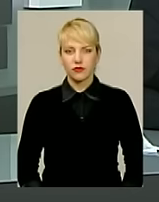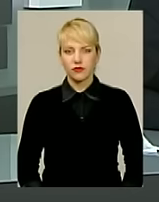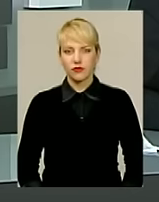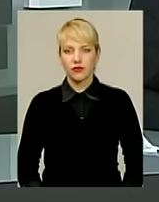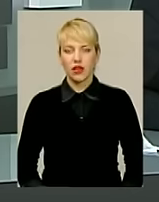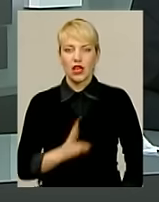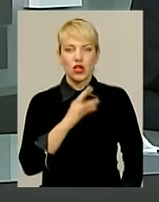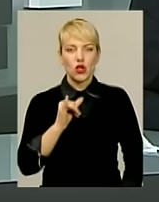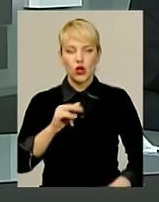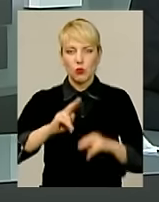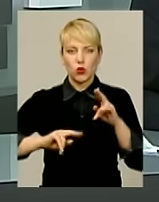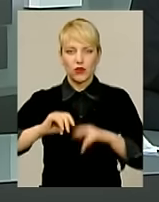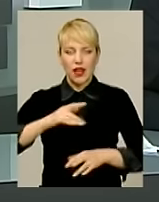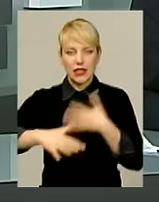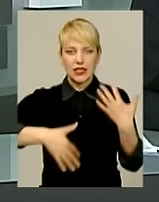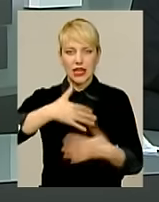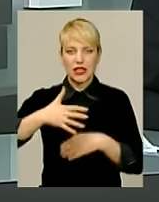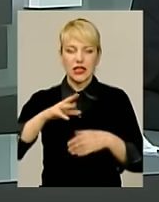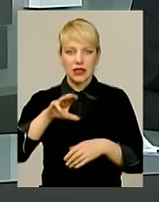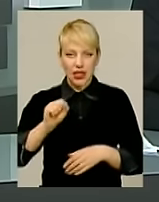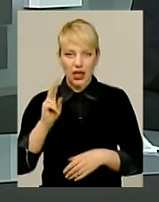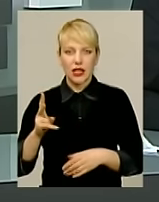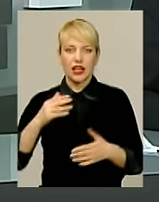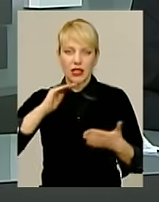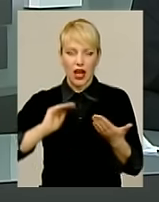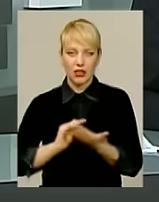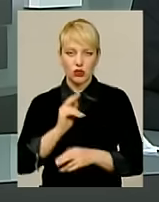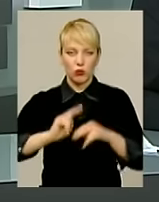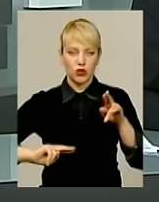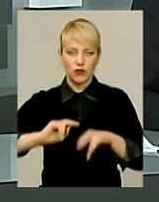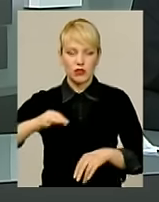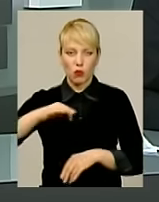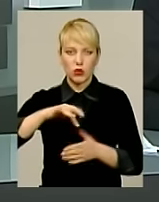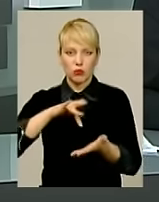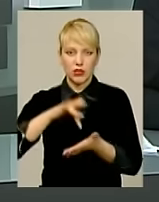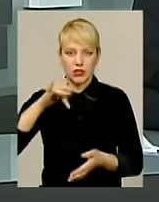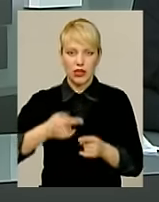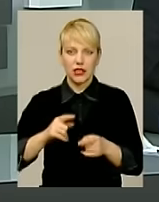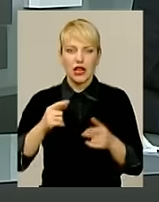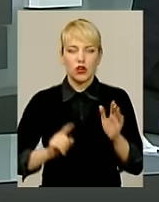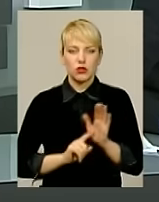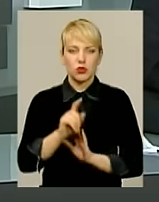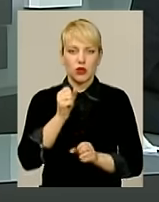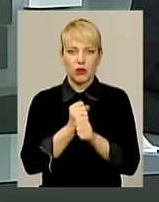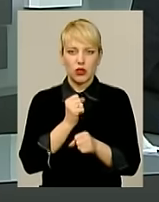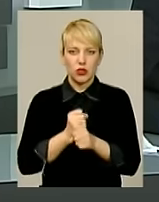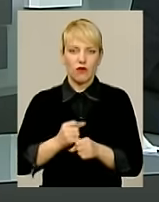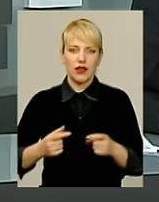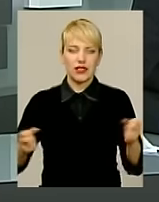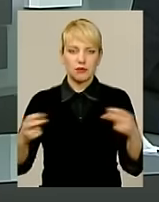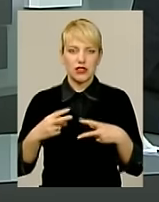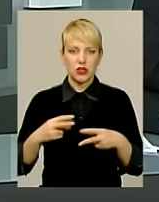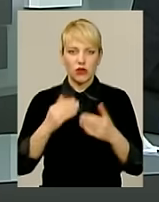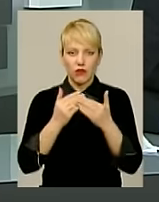Ні будівельним скандалом, так якісному та законному будівництву в обласному центрі. У Хмельницькому розпочала роботу спеціалізована